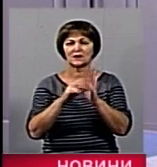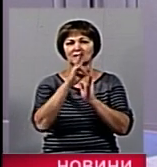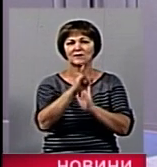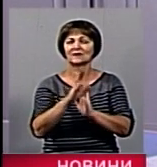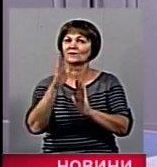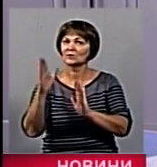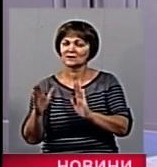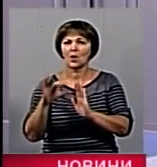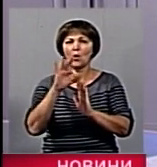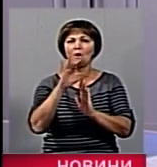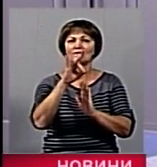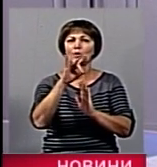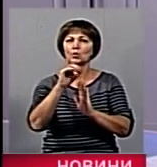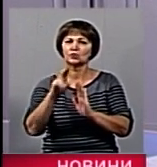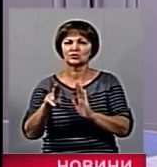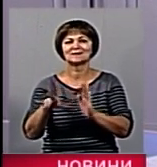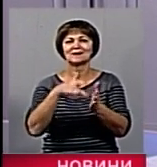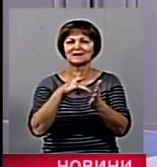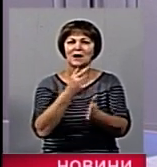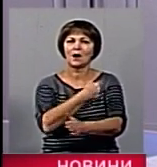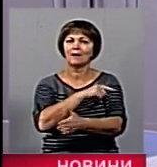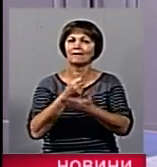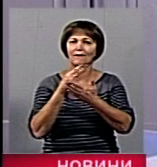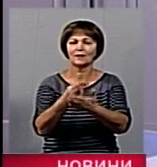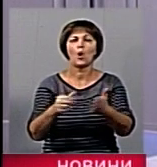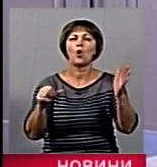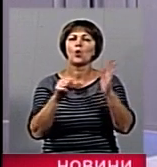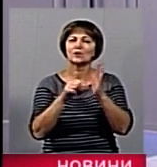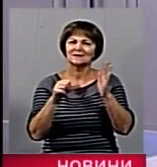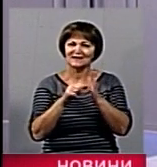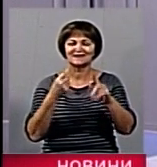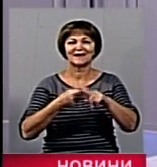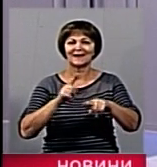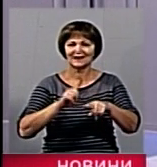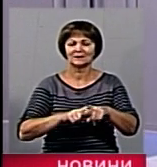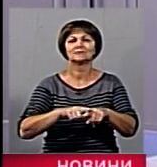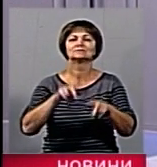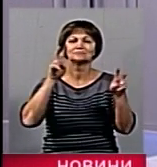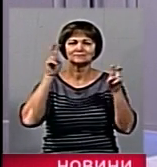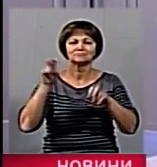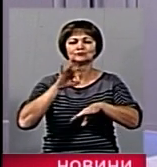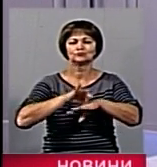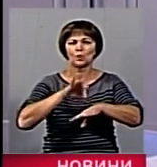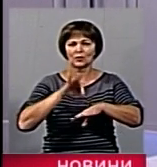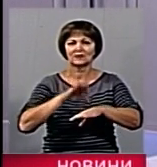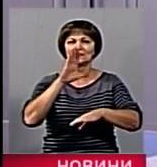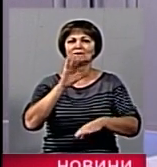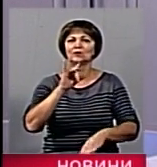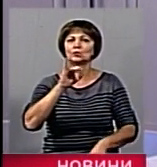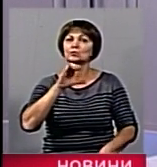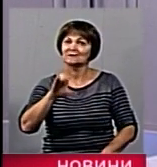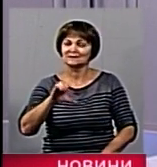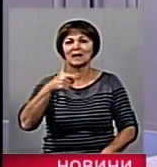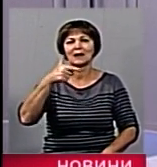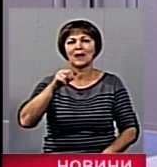Новоград-Волинської, Овруцької центральних районних лікарень та Коростенській центральній міській лікарні з діагнозом вірусний гепатит А. Захворювання